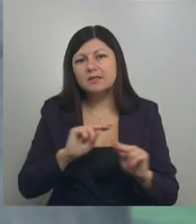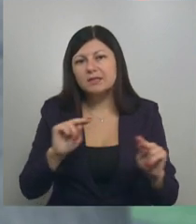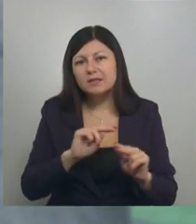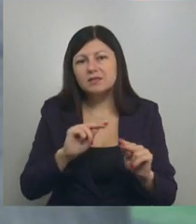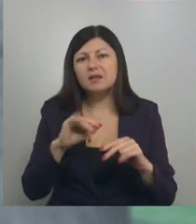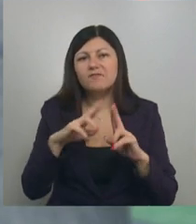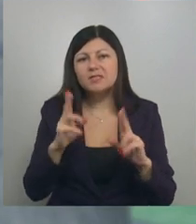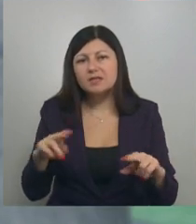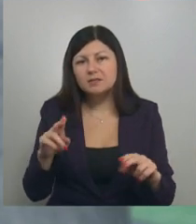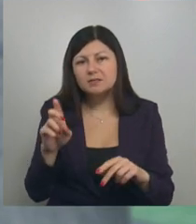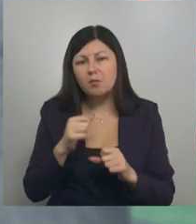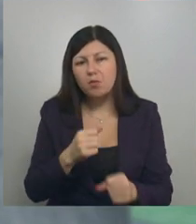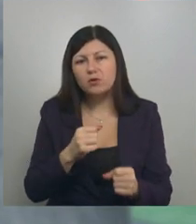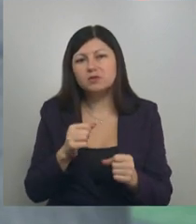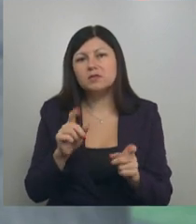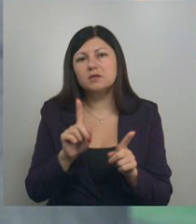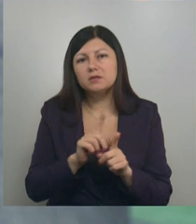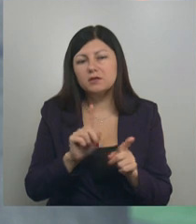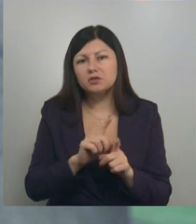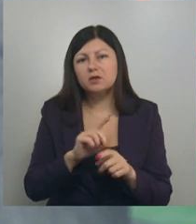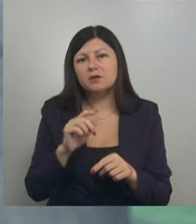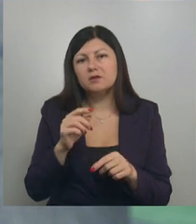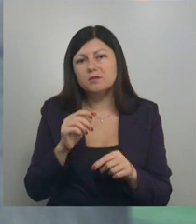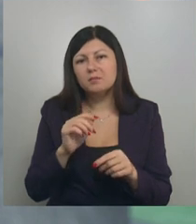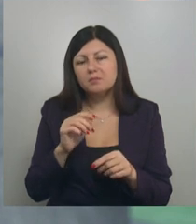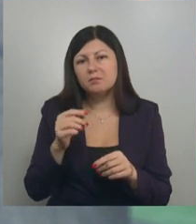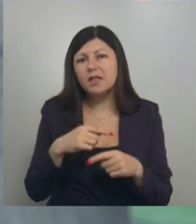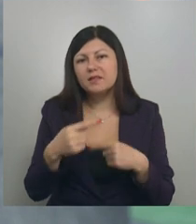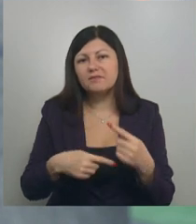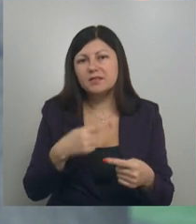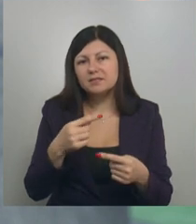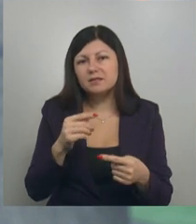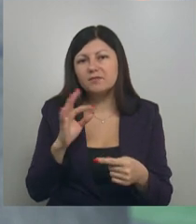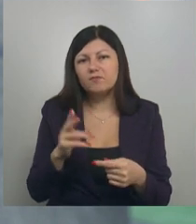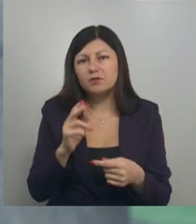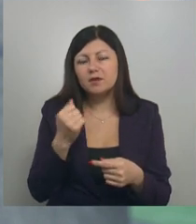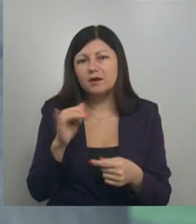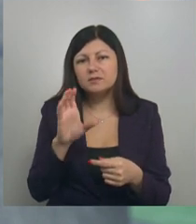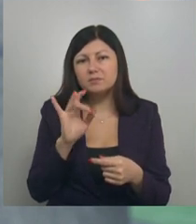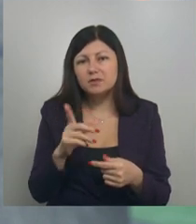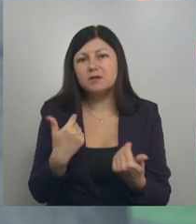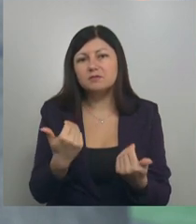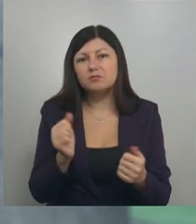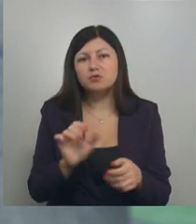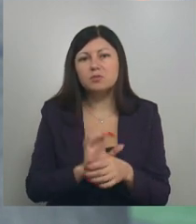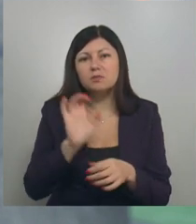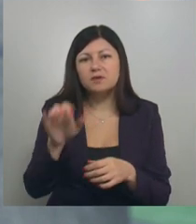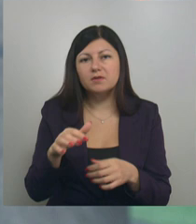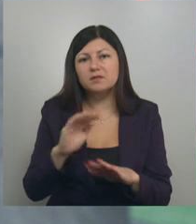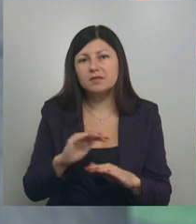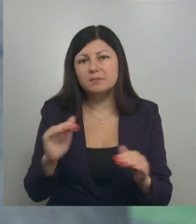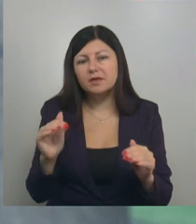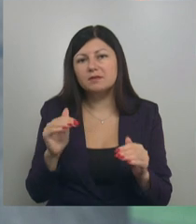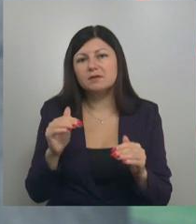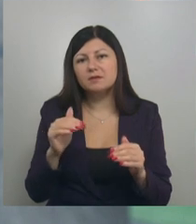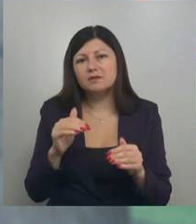и федерация бокса, и благотворительный фонд «Айсберг», при поддержке которого мы, как федерация, можем сегодня отправлять ребят на соревнования,